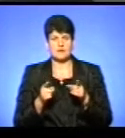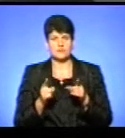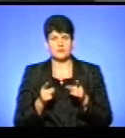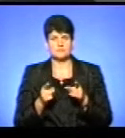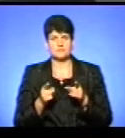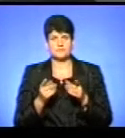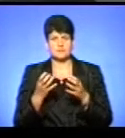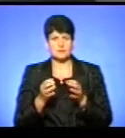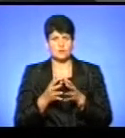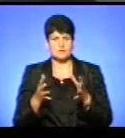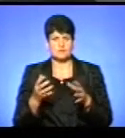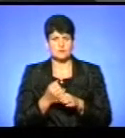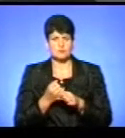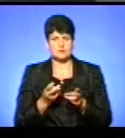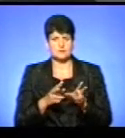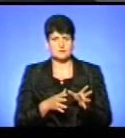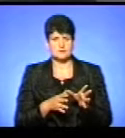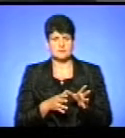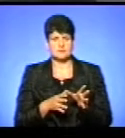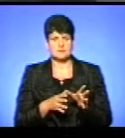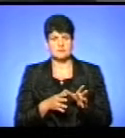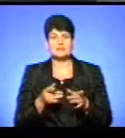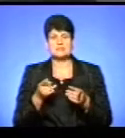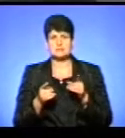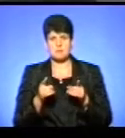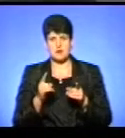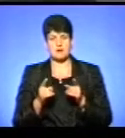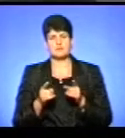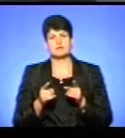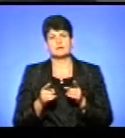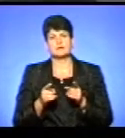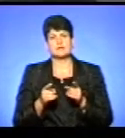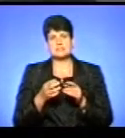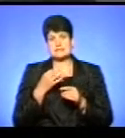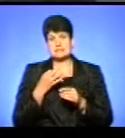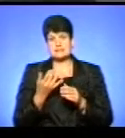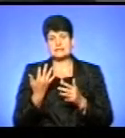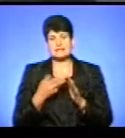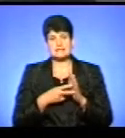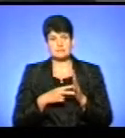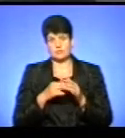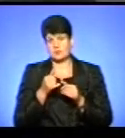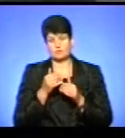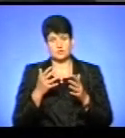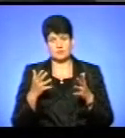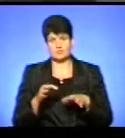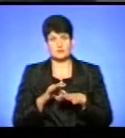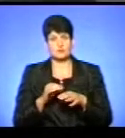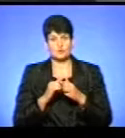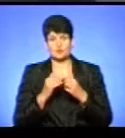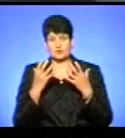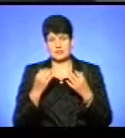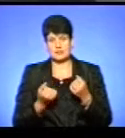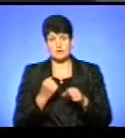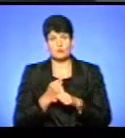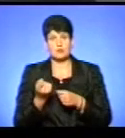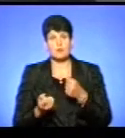ще об'ємніша робота залишилася, чи більше повинно вже зроблено? Насправді, сказати, скільки заплановано, неможливо, тому що ведеться, щоденно робота по